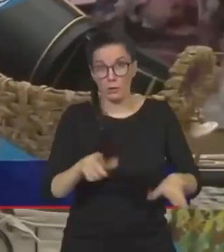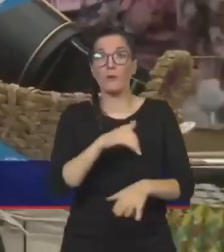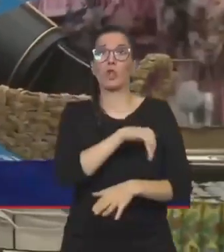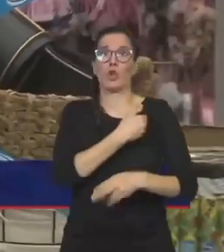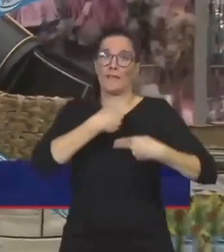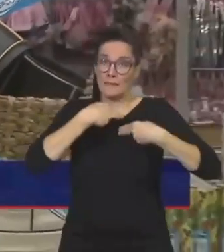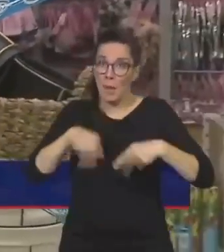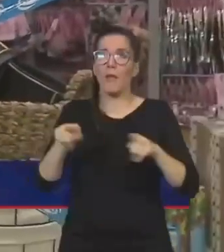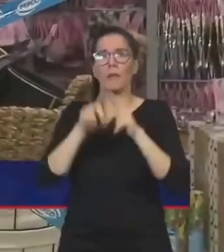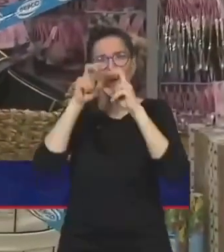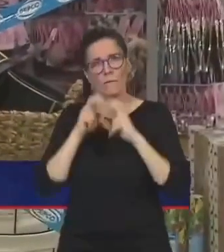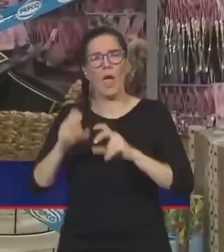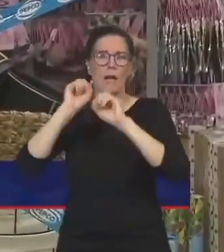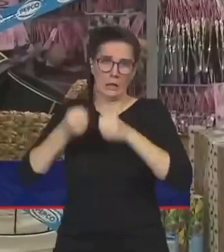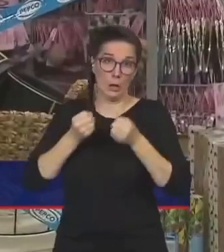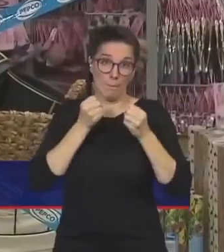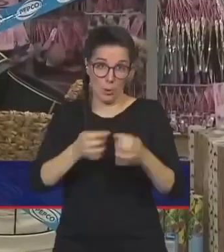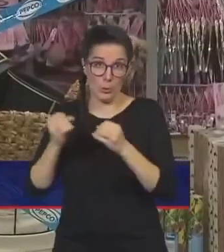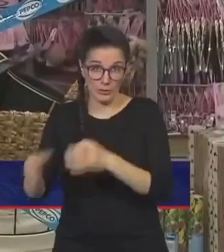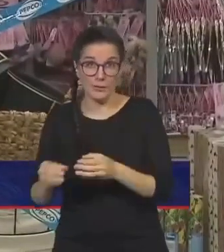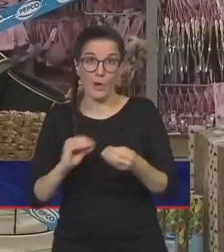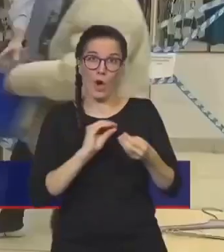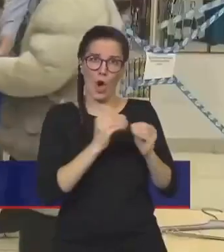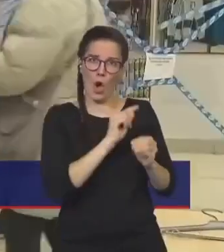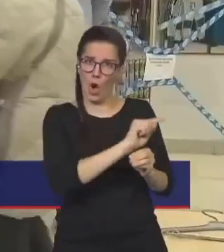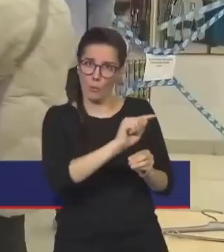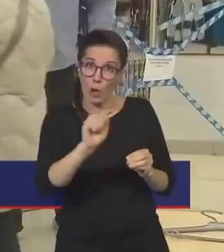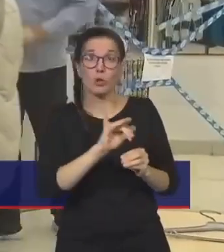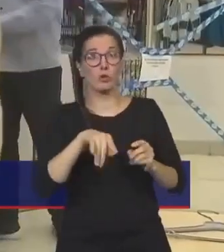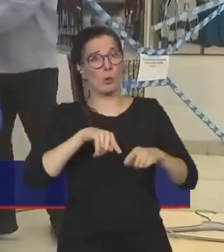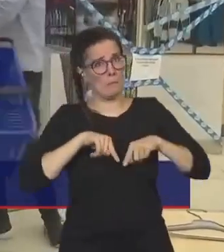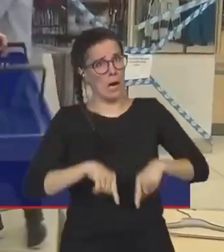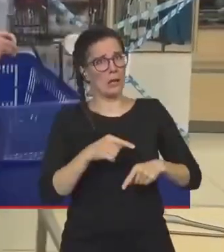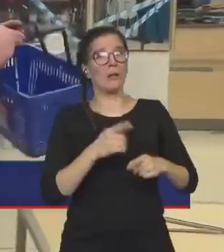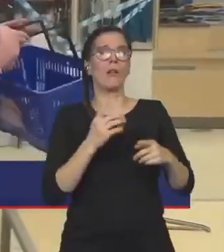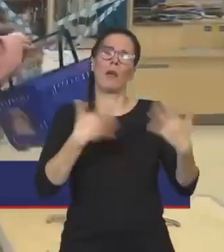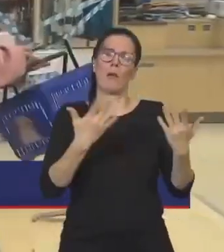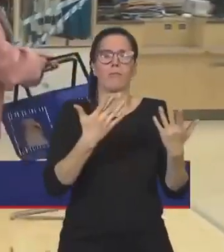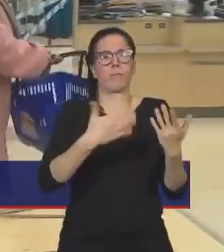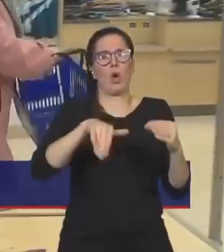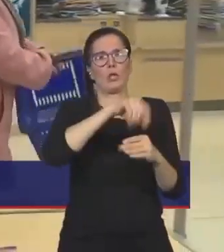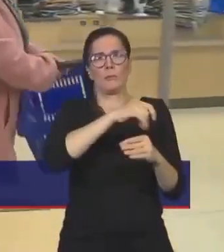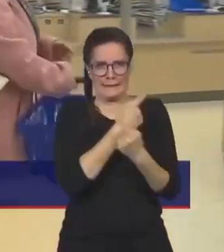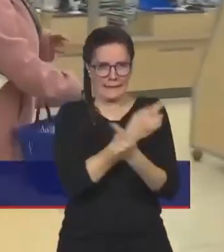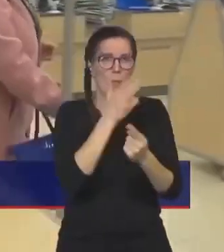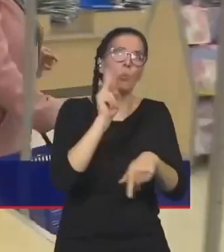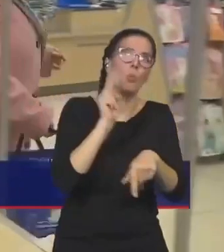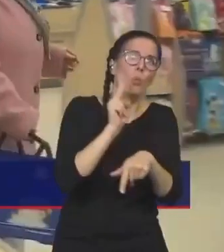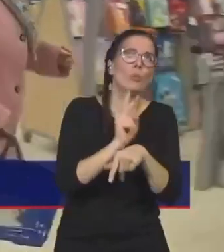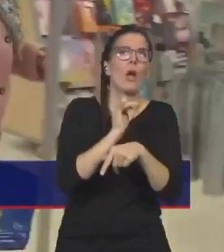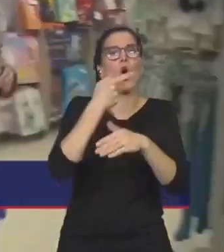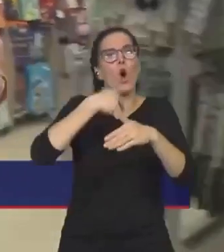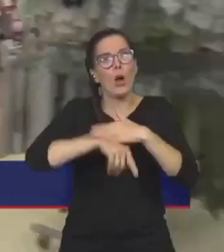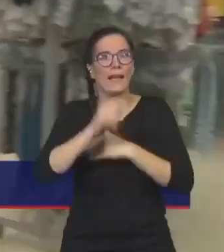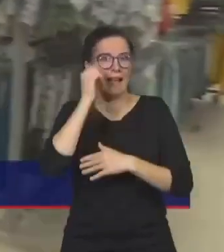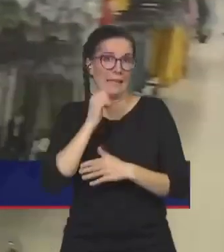skéreály a u těch maloobchodů přeci je logické, že si pohlídají ti majitele obchodů či pracovníci, zdali tam mají jednoho nebo dva zákazníky na rozdíl od těch